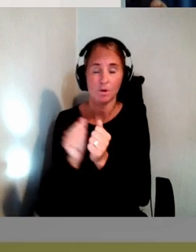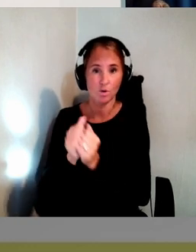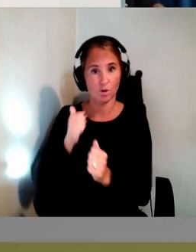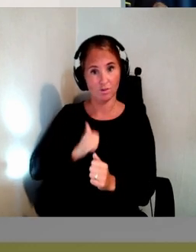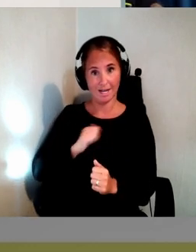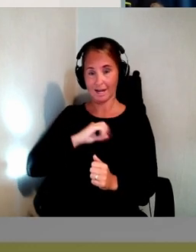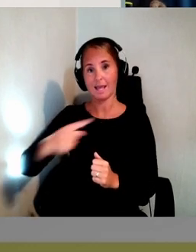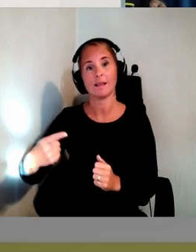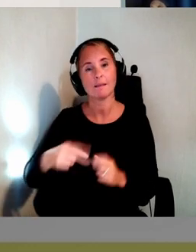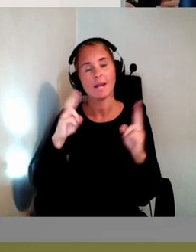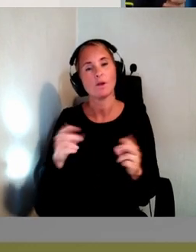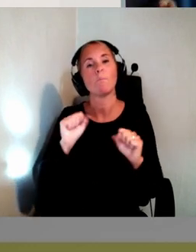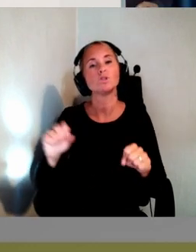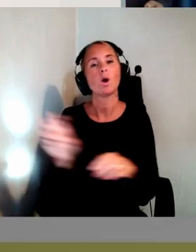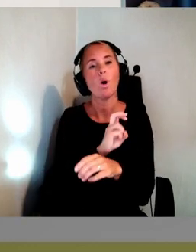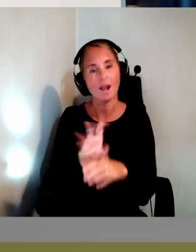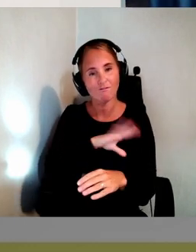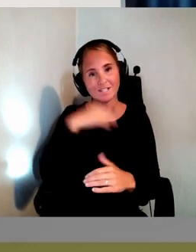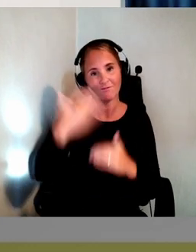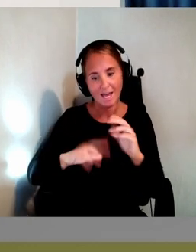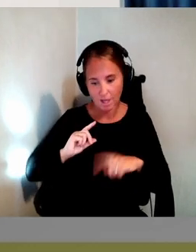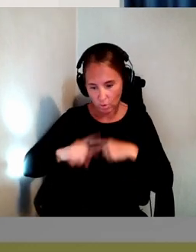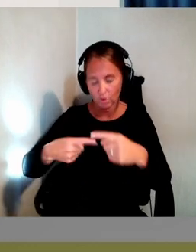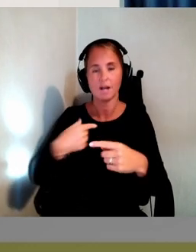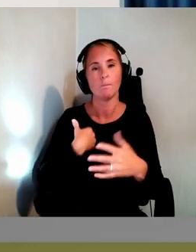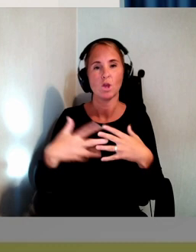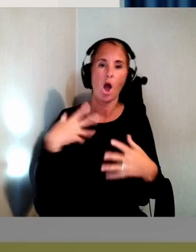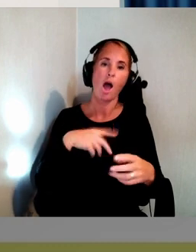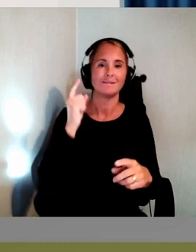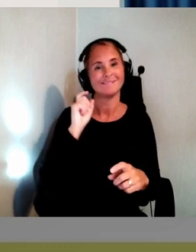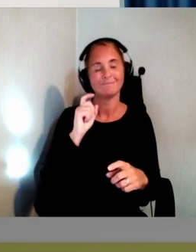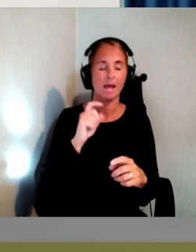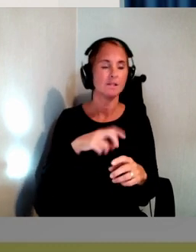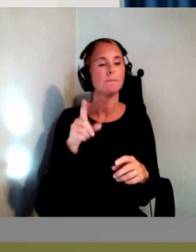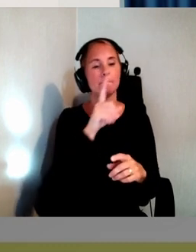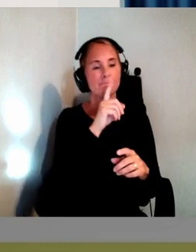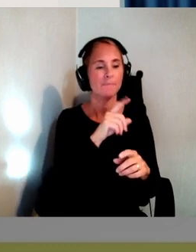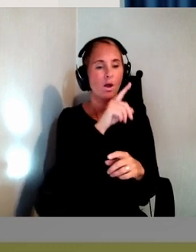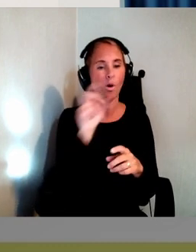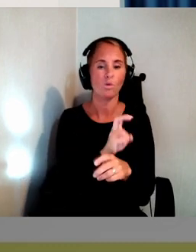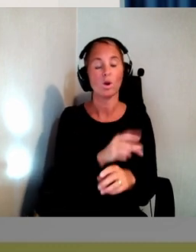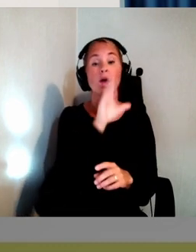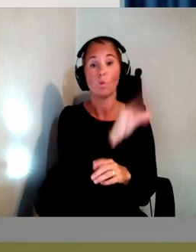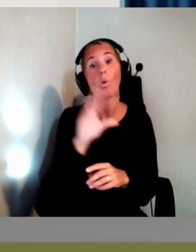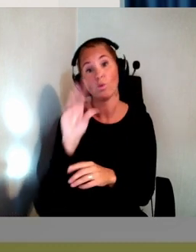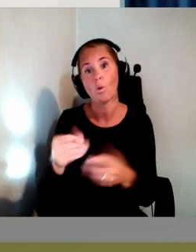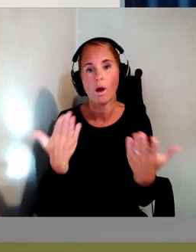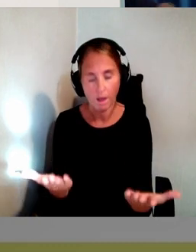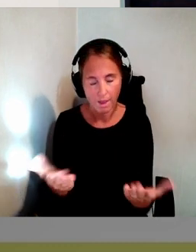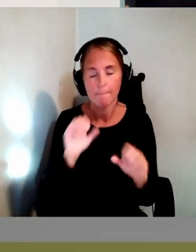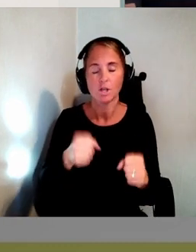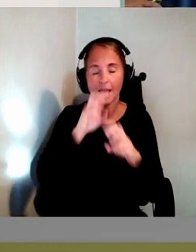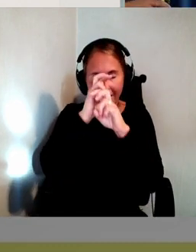man måste kolla att det finns rutiner så de gör stickprov eller vad det nu man gör. Vi måste alltså granska